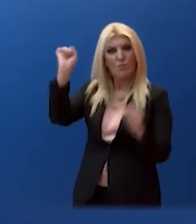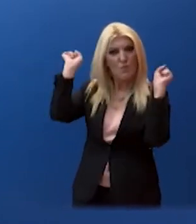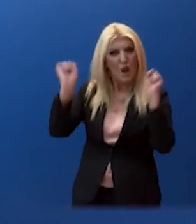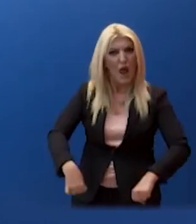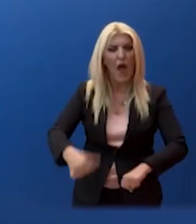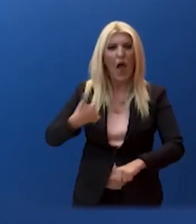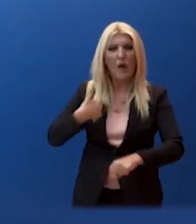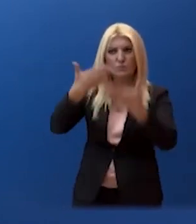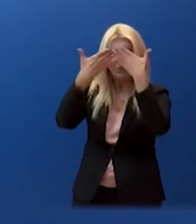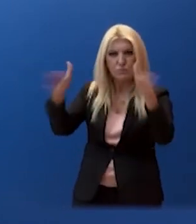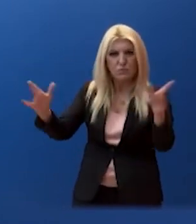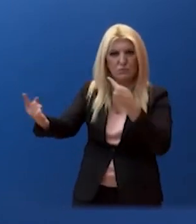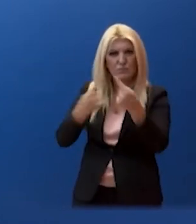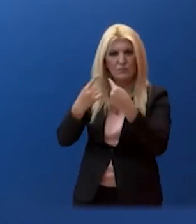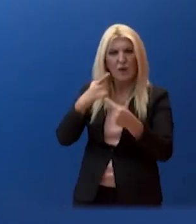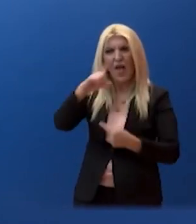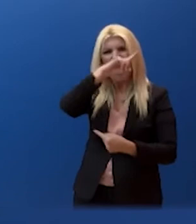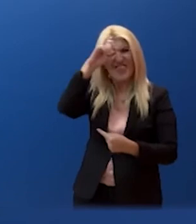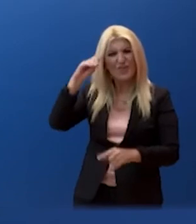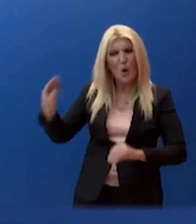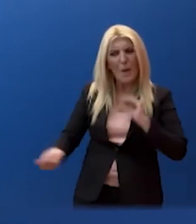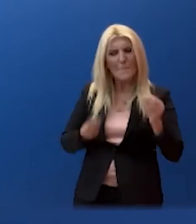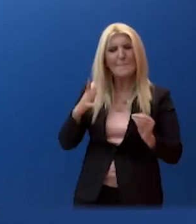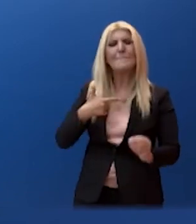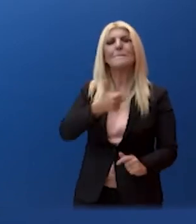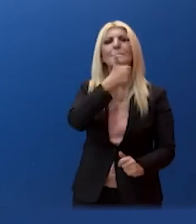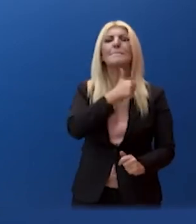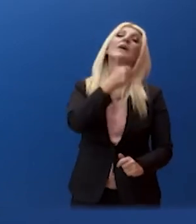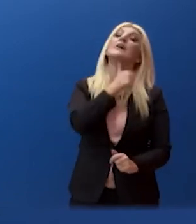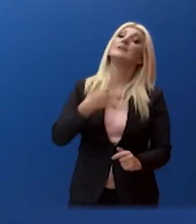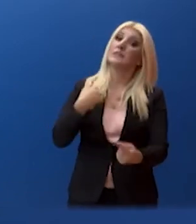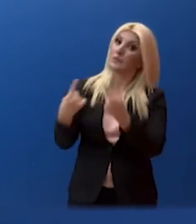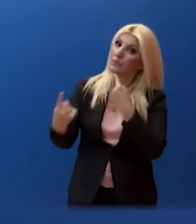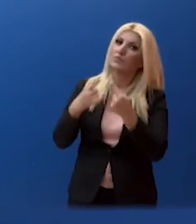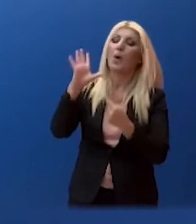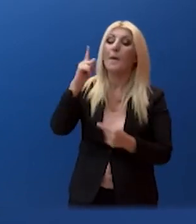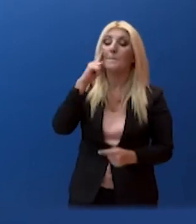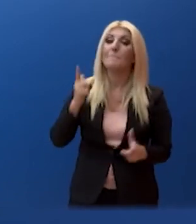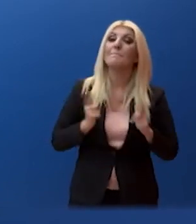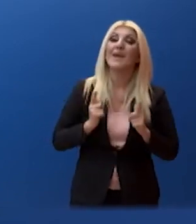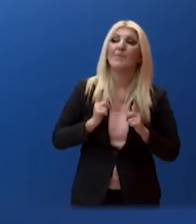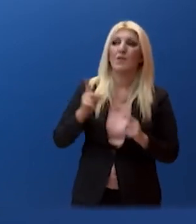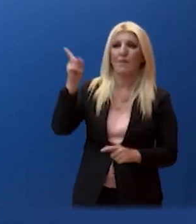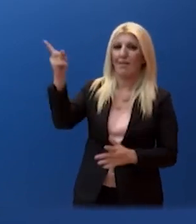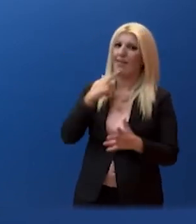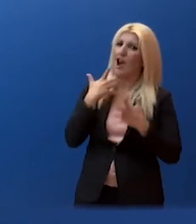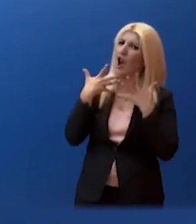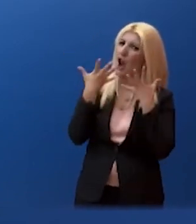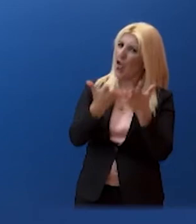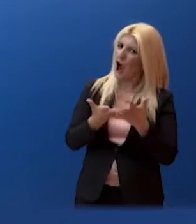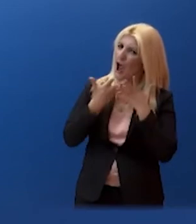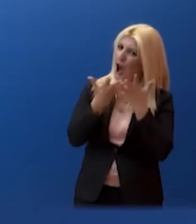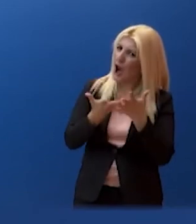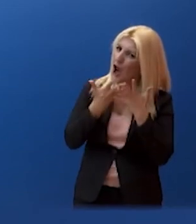στις πιο δύσκολες συνθήκες. Αυτό που μένει να φανεί τις επόμενες μέρες αν τα λόγια τα οποία απευθύνει η Τουρκία θα έχουν